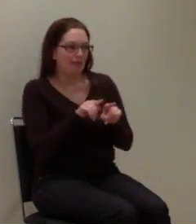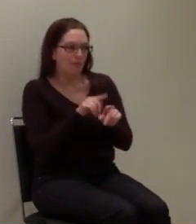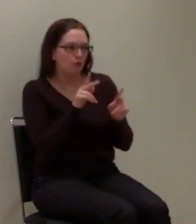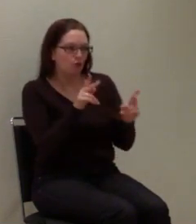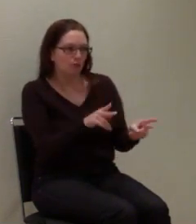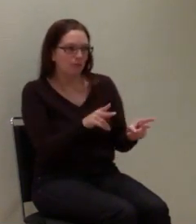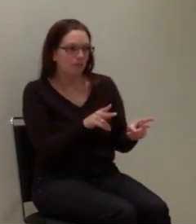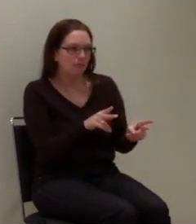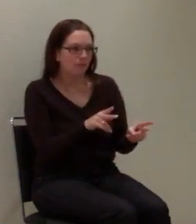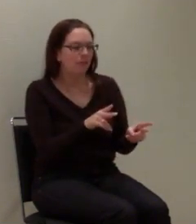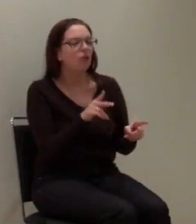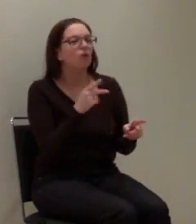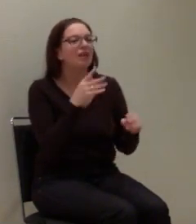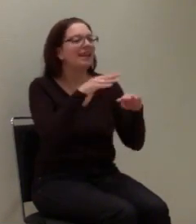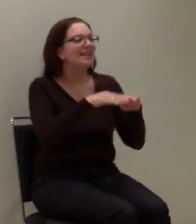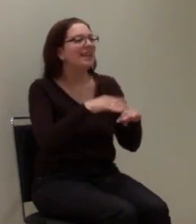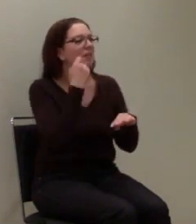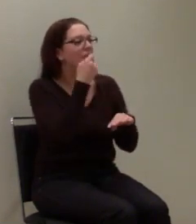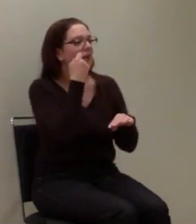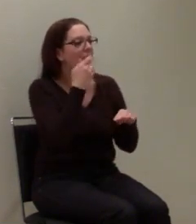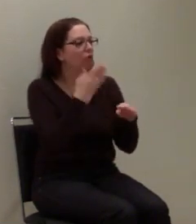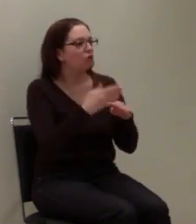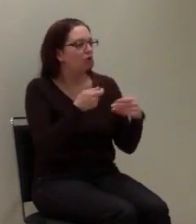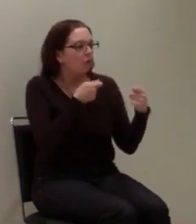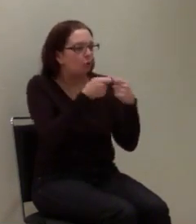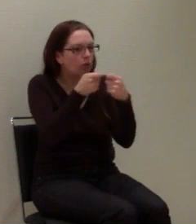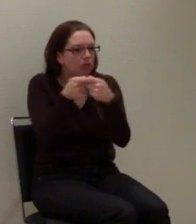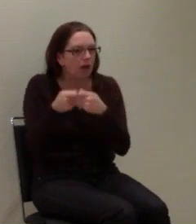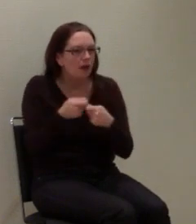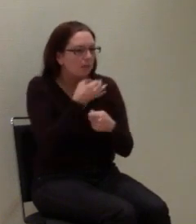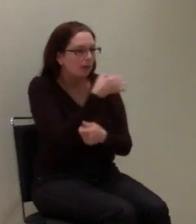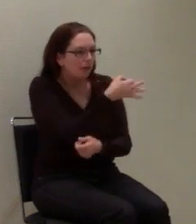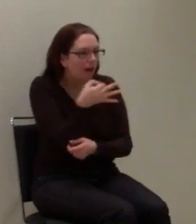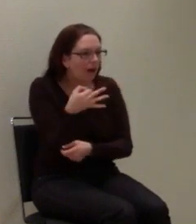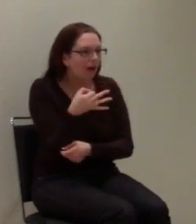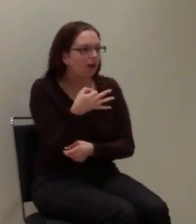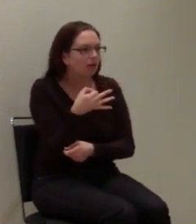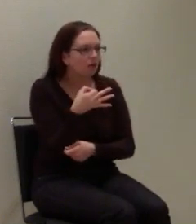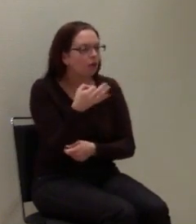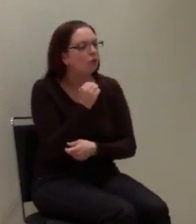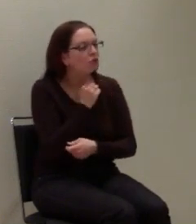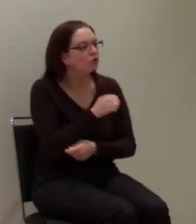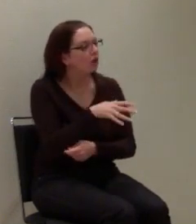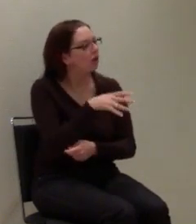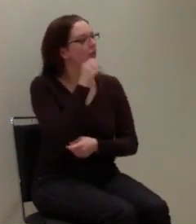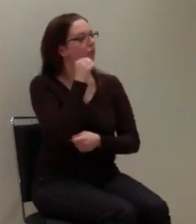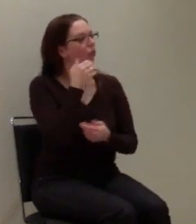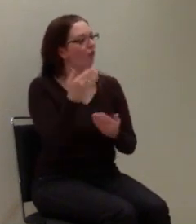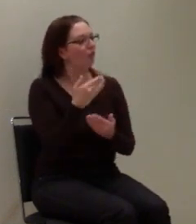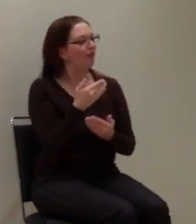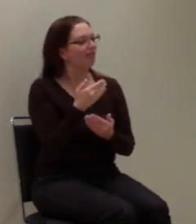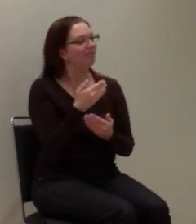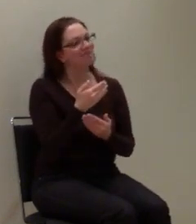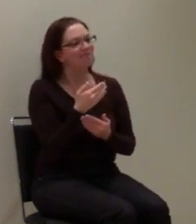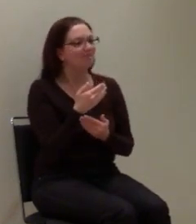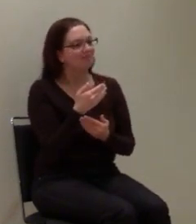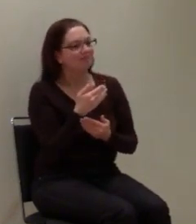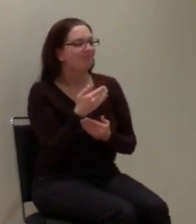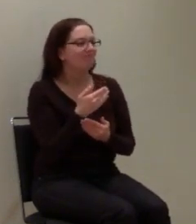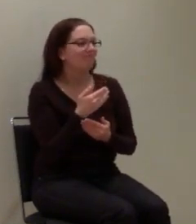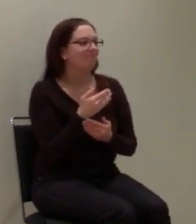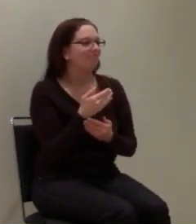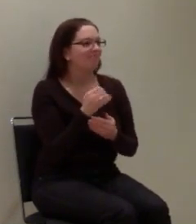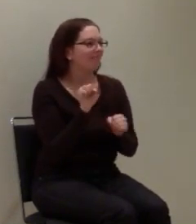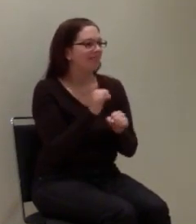habe mit den Netzbetreibern diesbezüglich Kontakt aufgenommen, habe dann eben relativ schnell festgestellt, dass es eher unbrauchbar ist und dass die dann